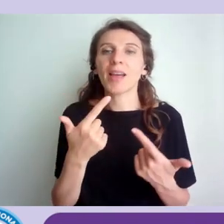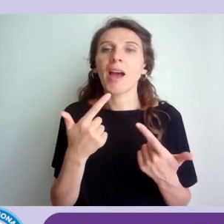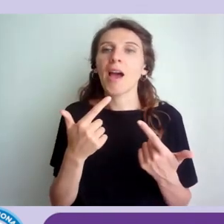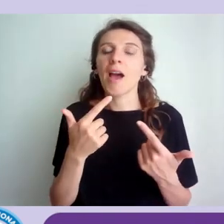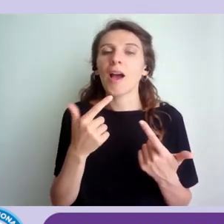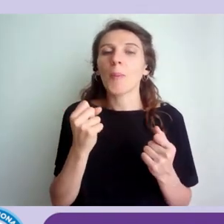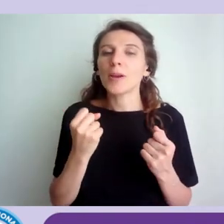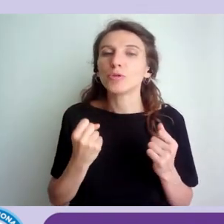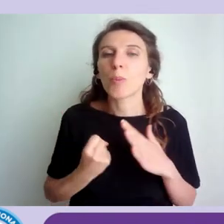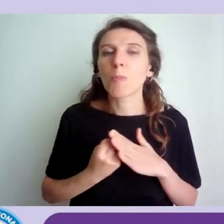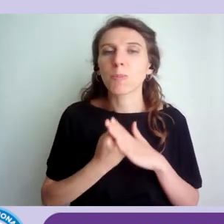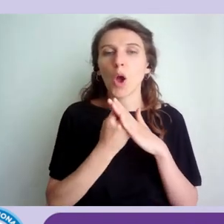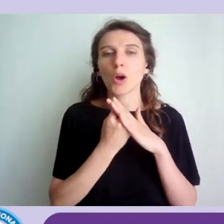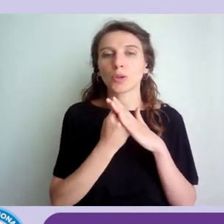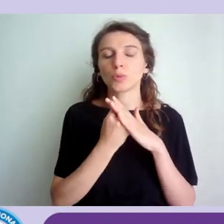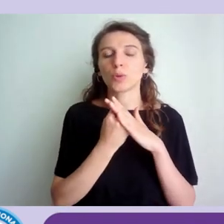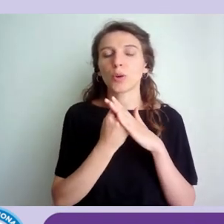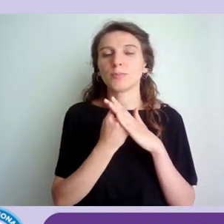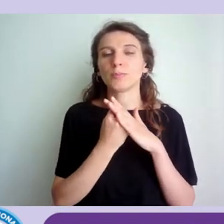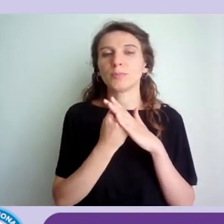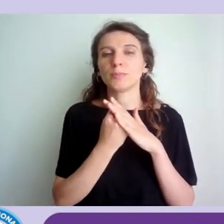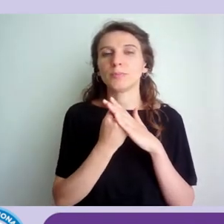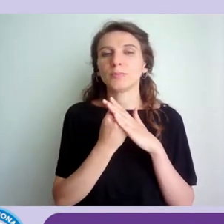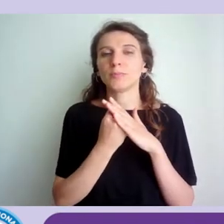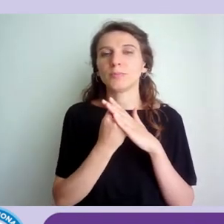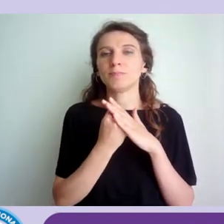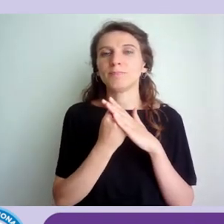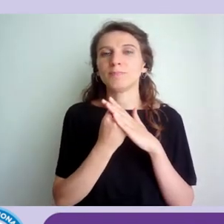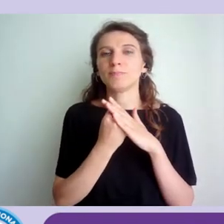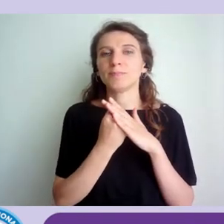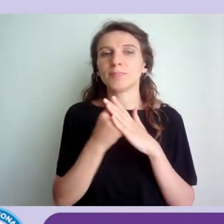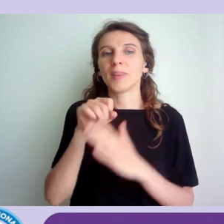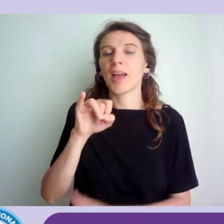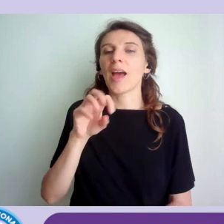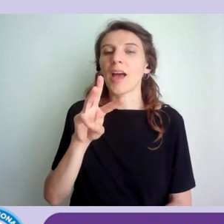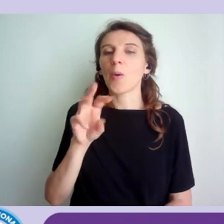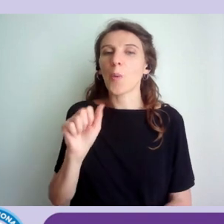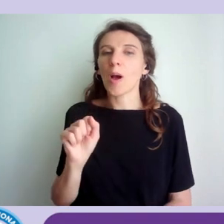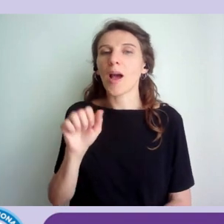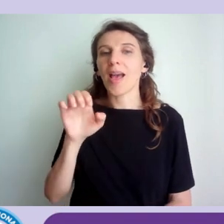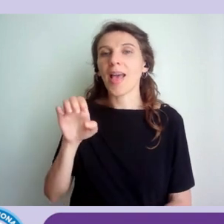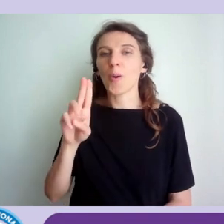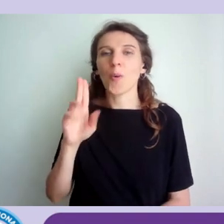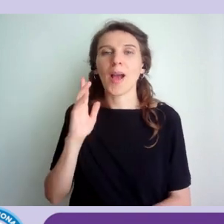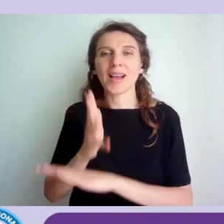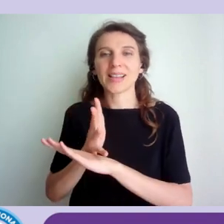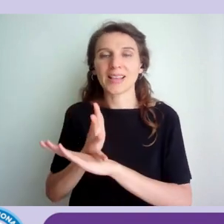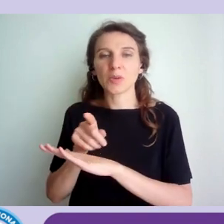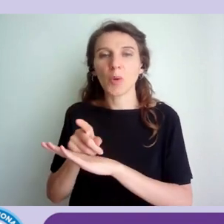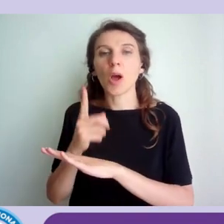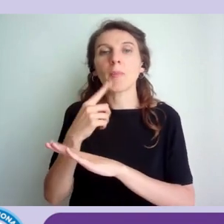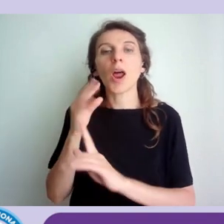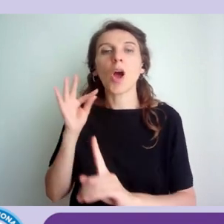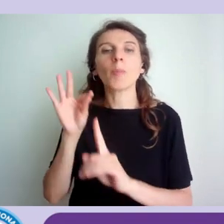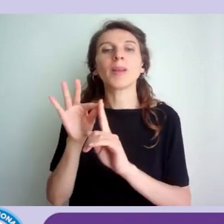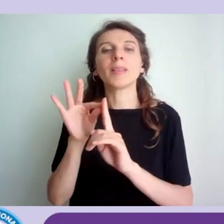supporto a daiwa da accessible you per la realizzazione di questo